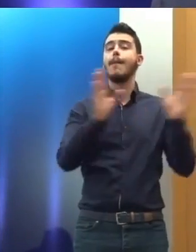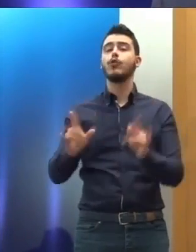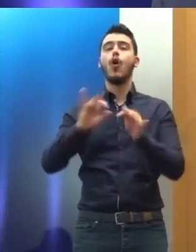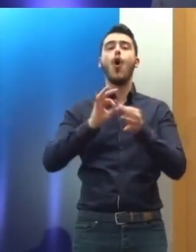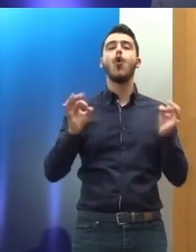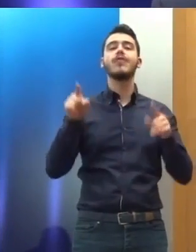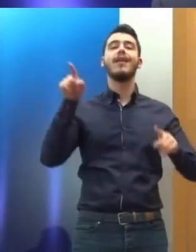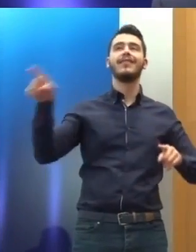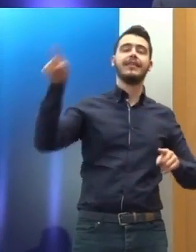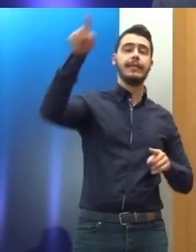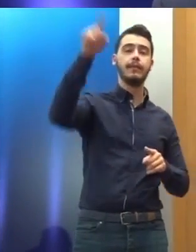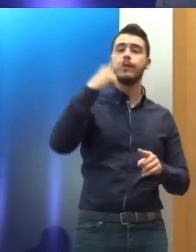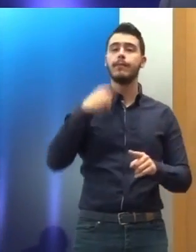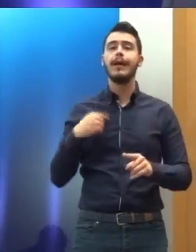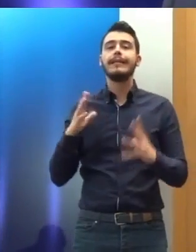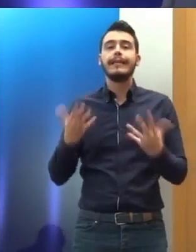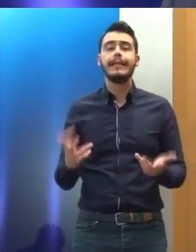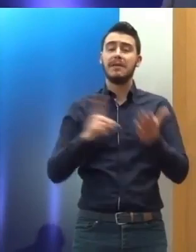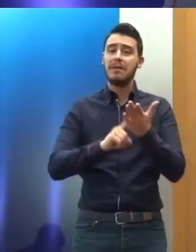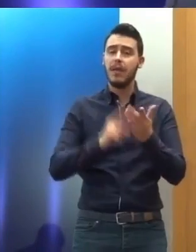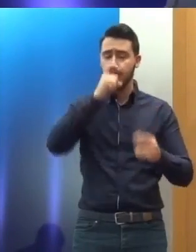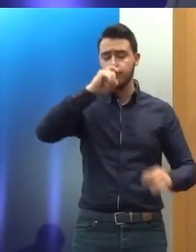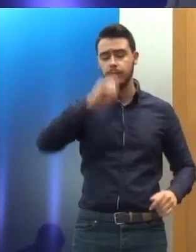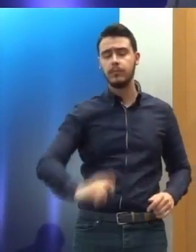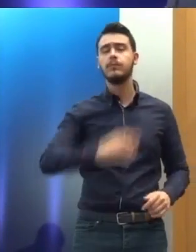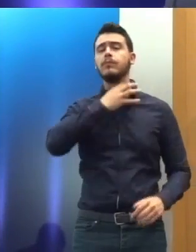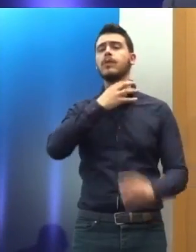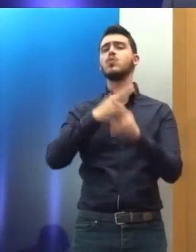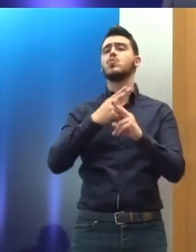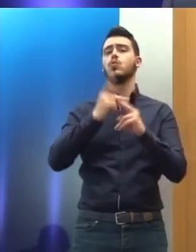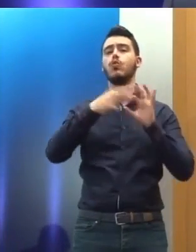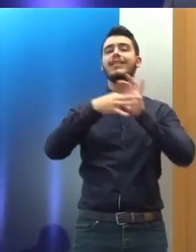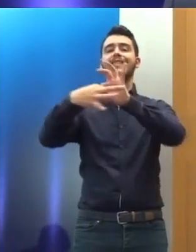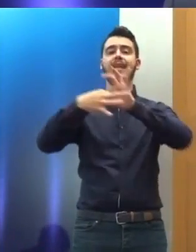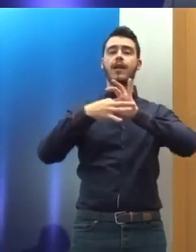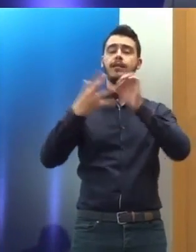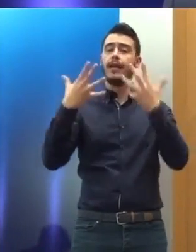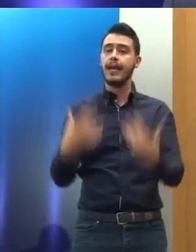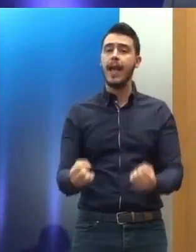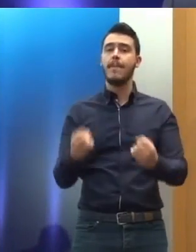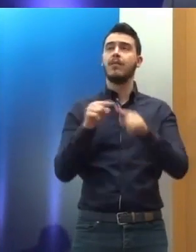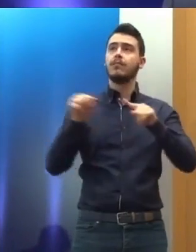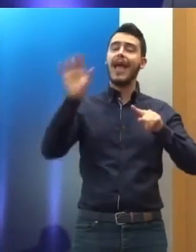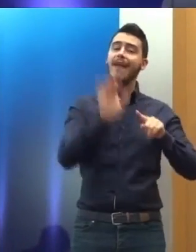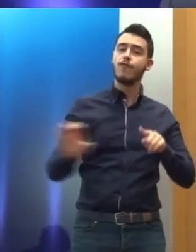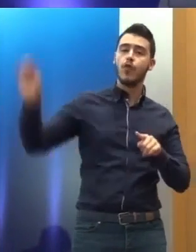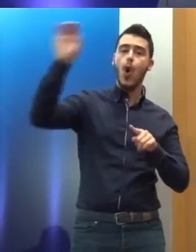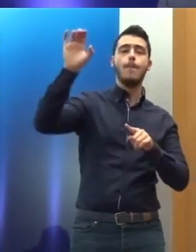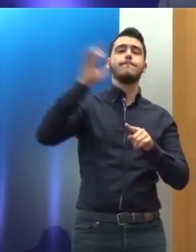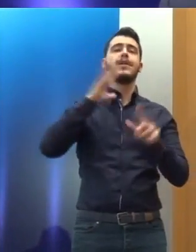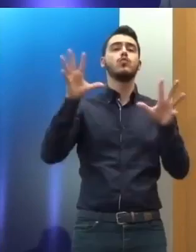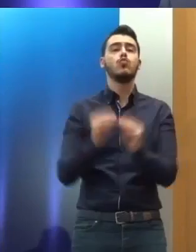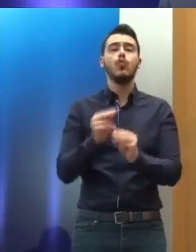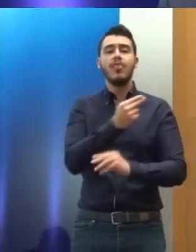ρητός επισημαίνεται η ανάγκη συνεργασίας με τους περιφερειακούς και διεθνείς εταίρους και η